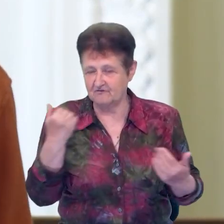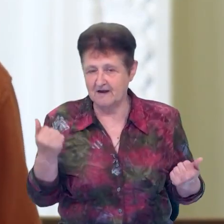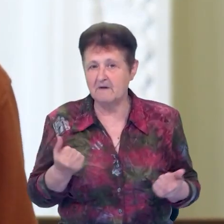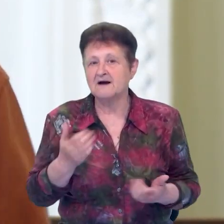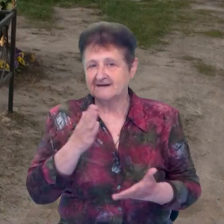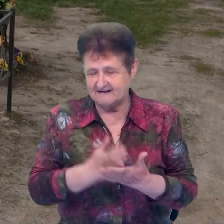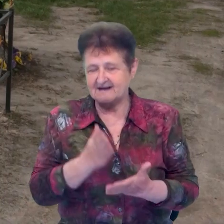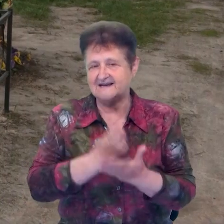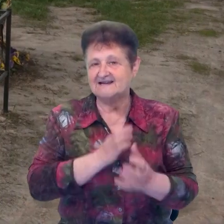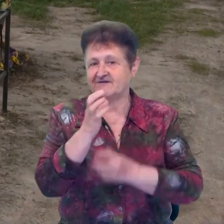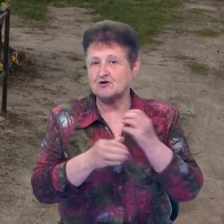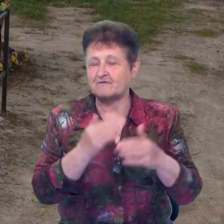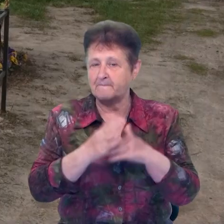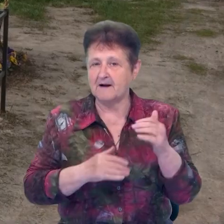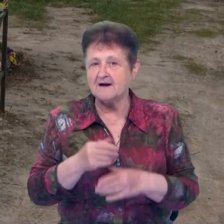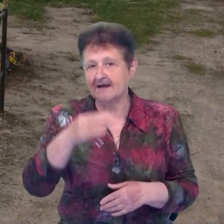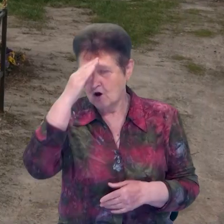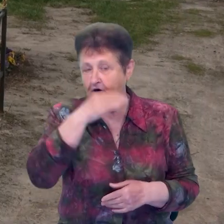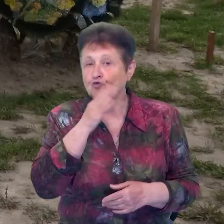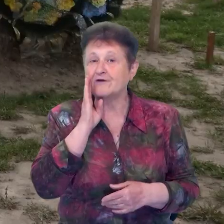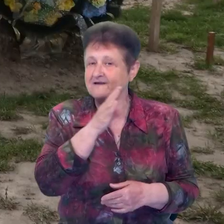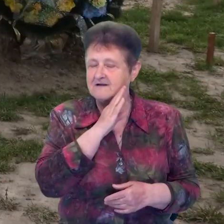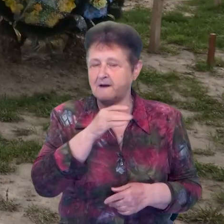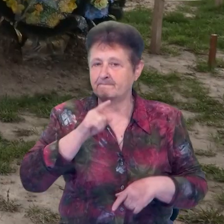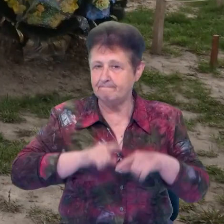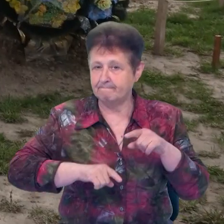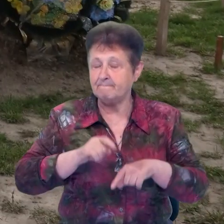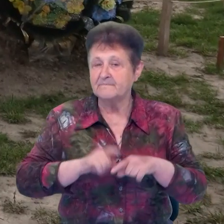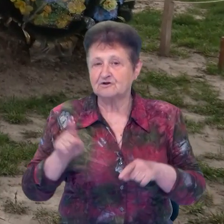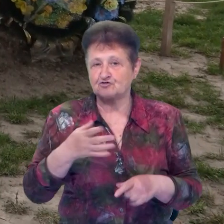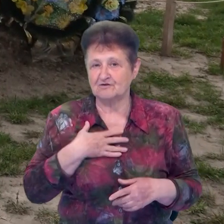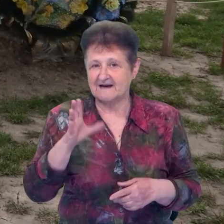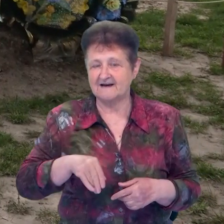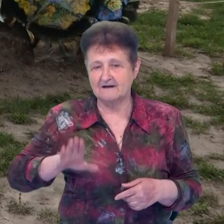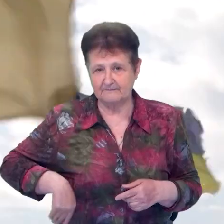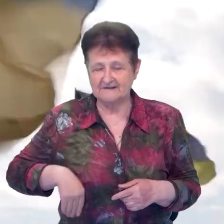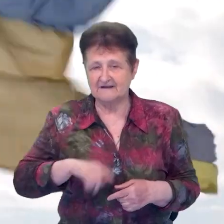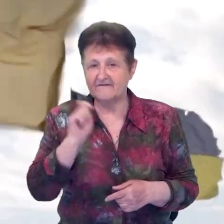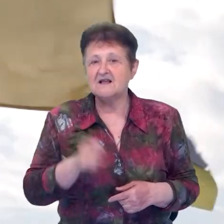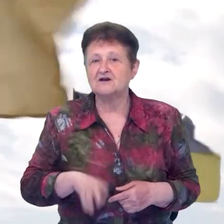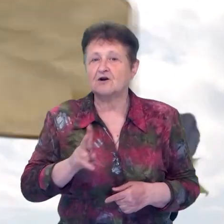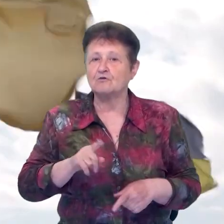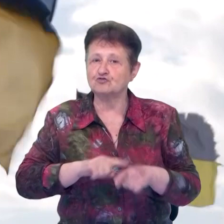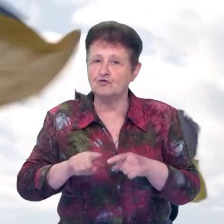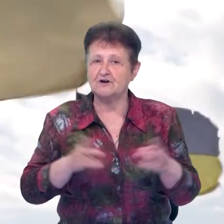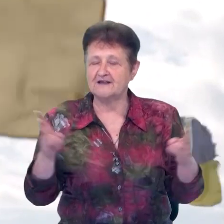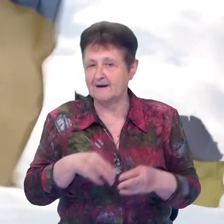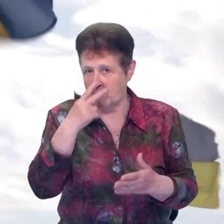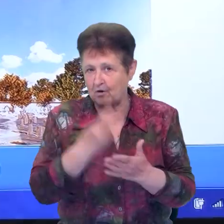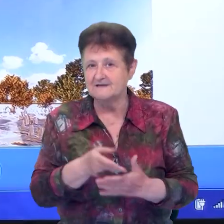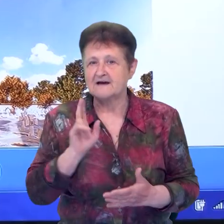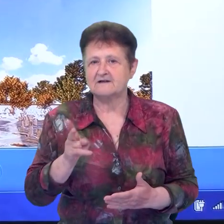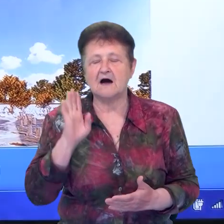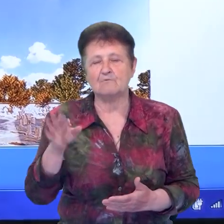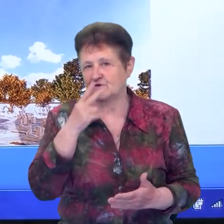світова практика. Батькам захисників України, що загинули після початку повномасштабного вторгнення Росії, якомога скоріше треба показати, як